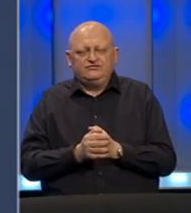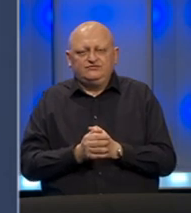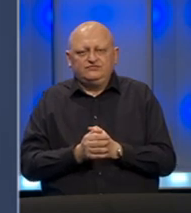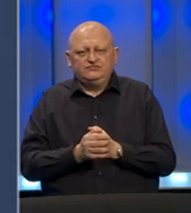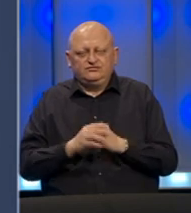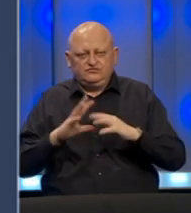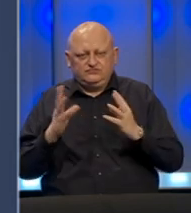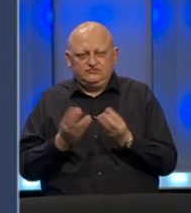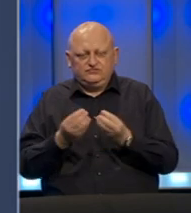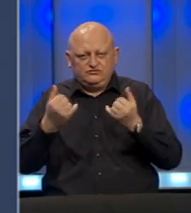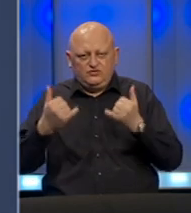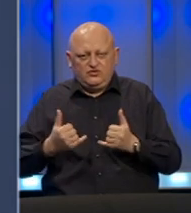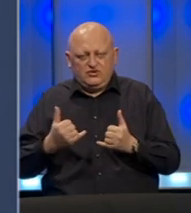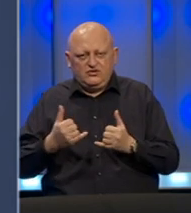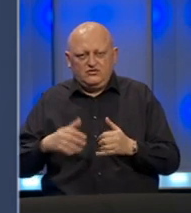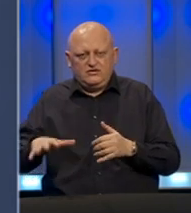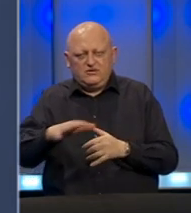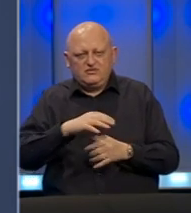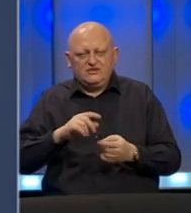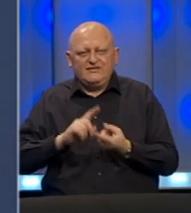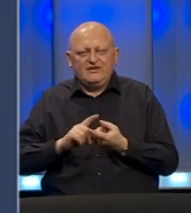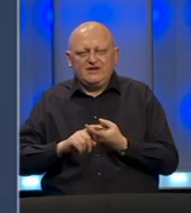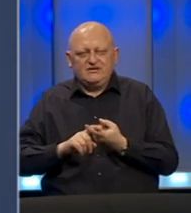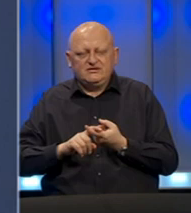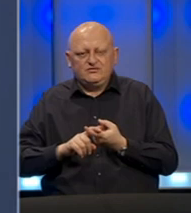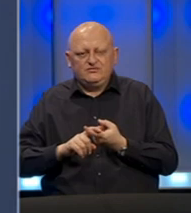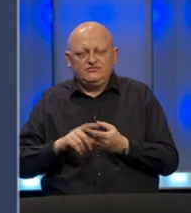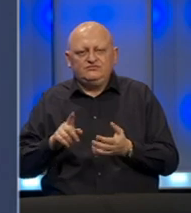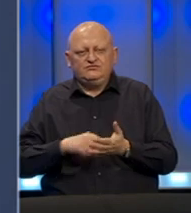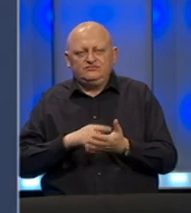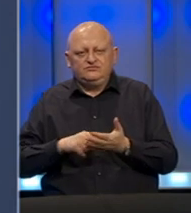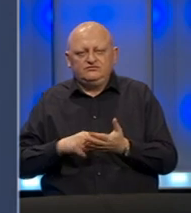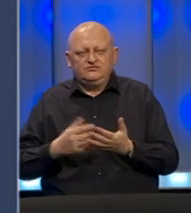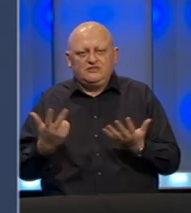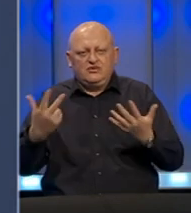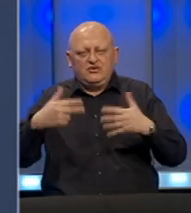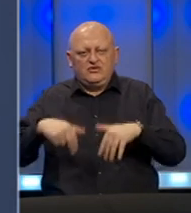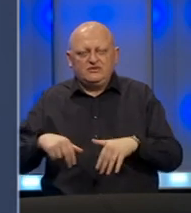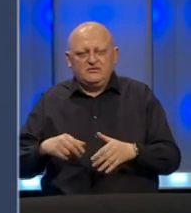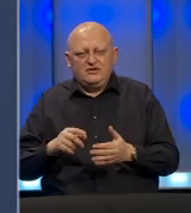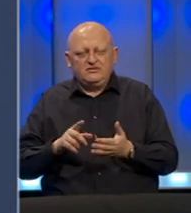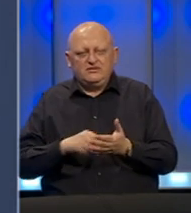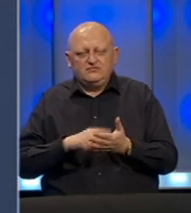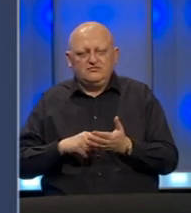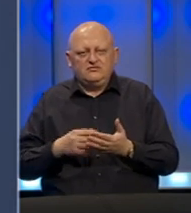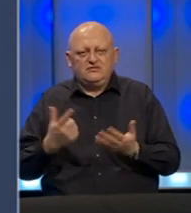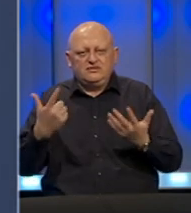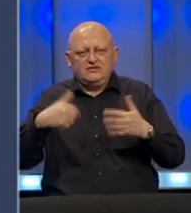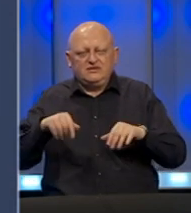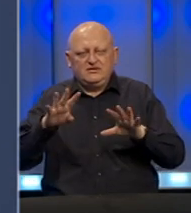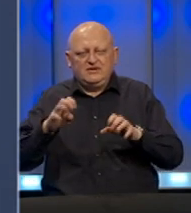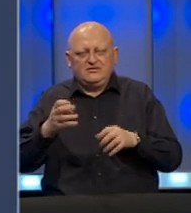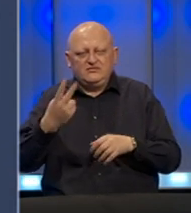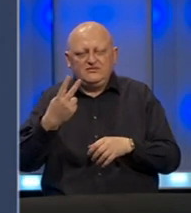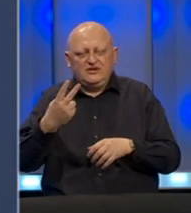Ukupno je do sada na prostoru Federacije testirano skoro 8 tisuća uzoraka, 7 924,